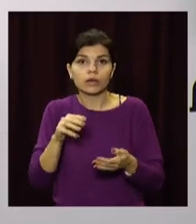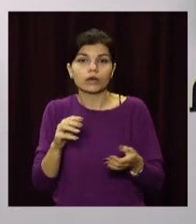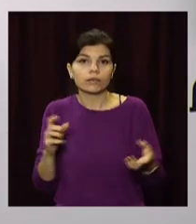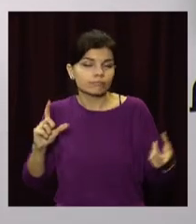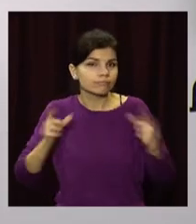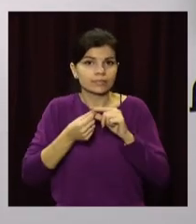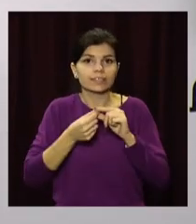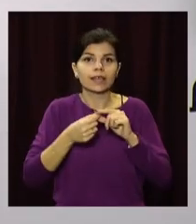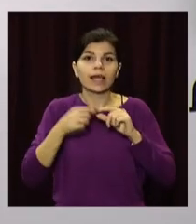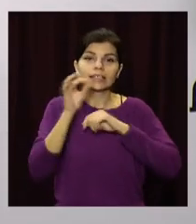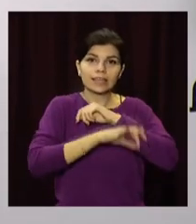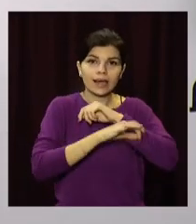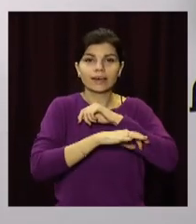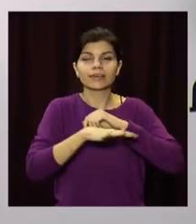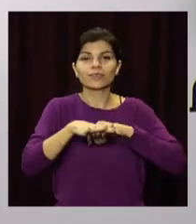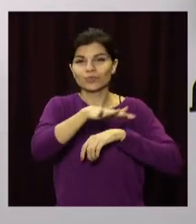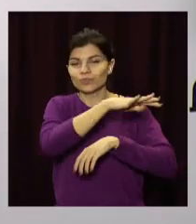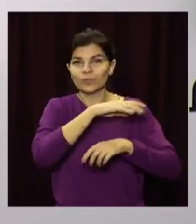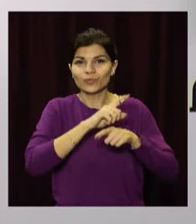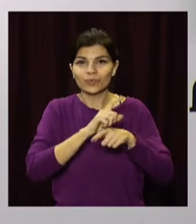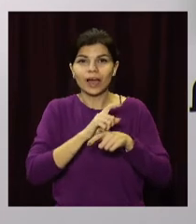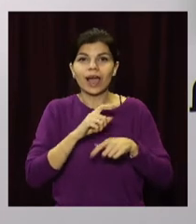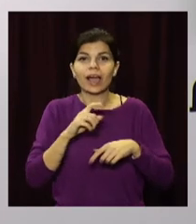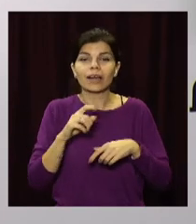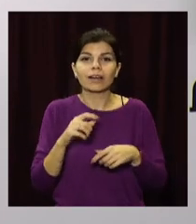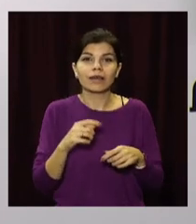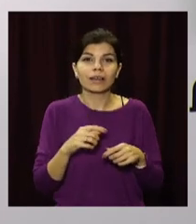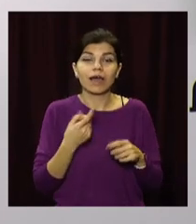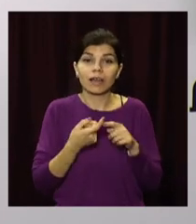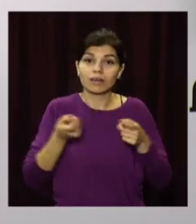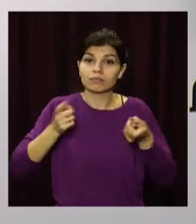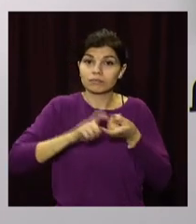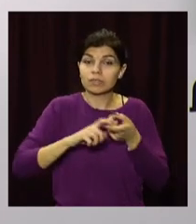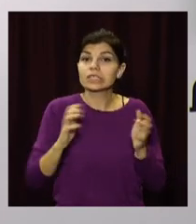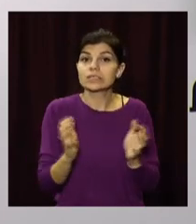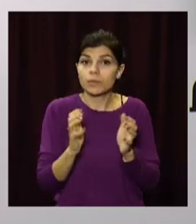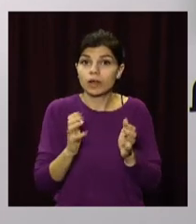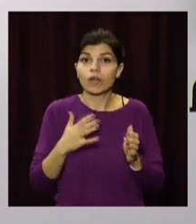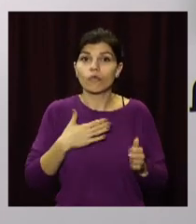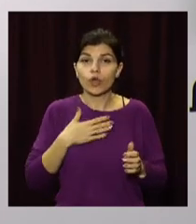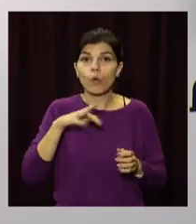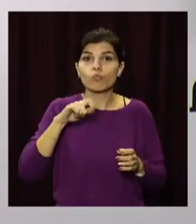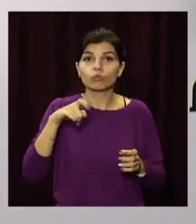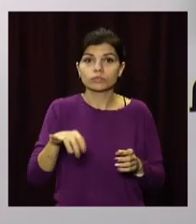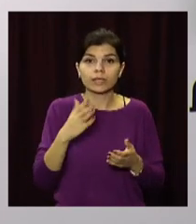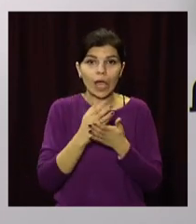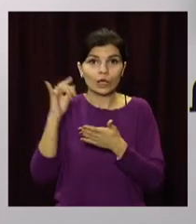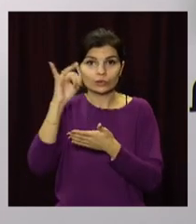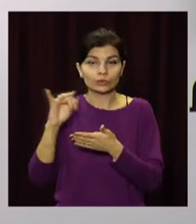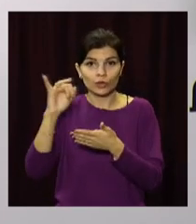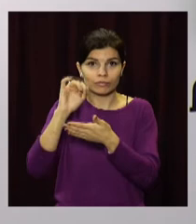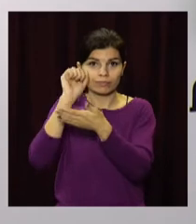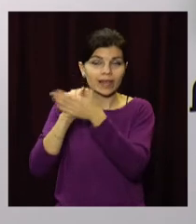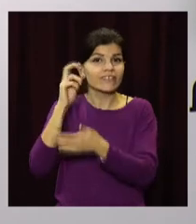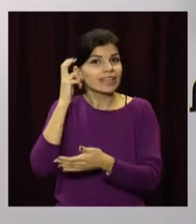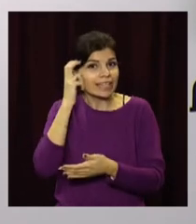Республіки і Української Народної Республіки. Цей Акт злуки зберігається в наших зараз музеях, історичних музеї в Києві.